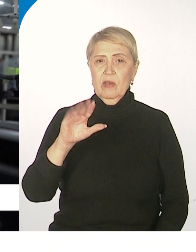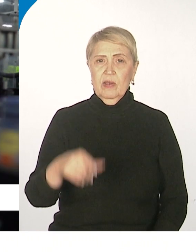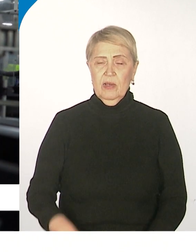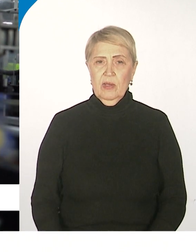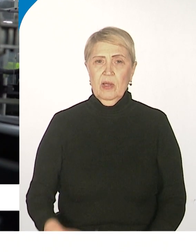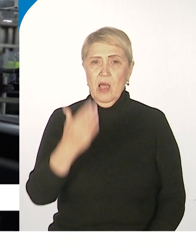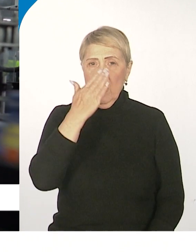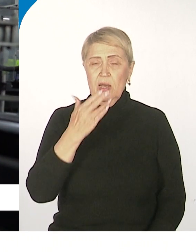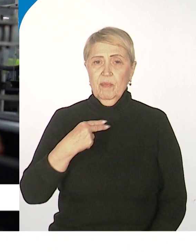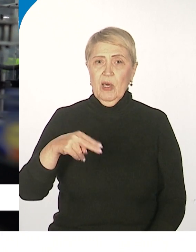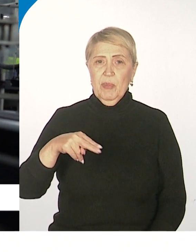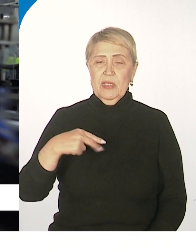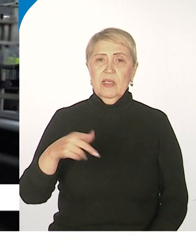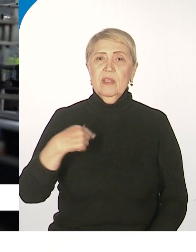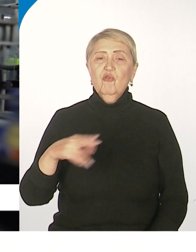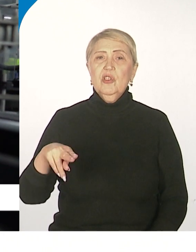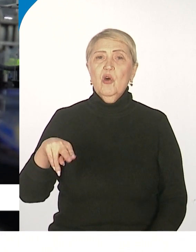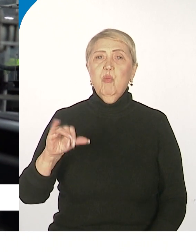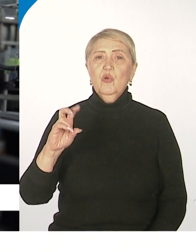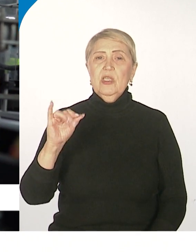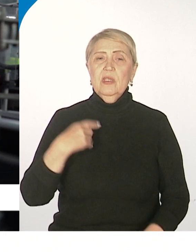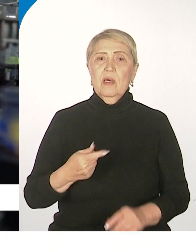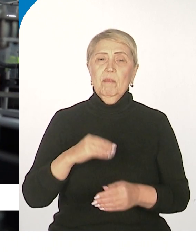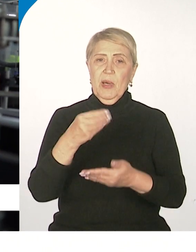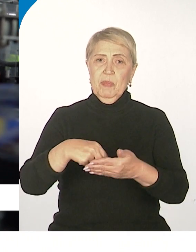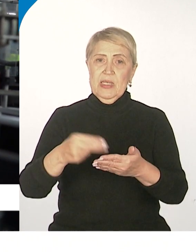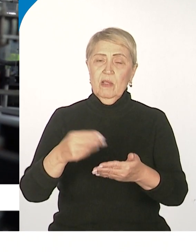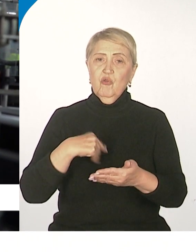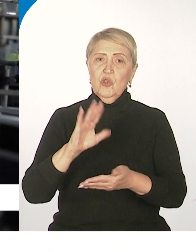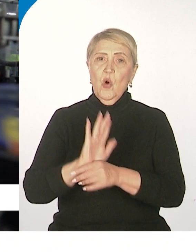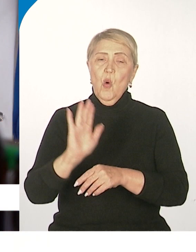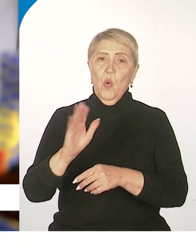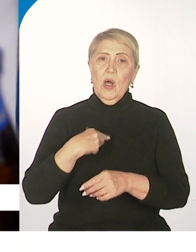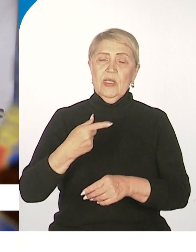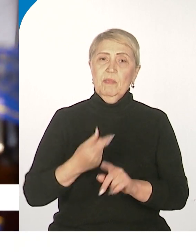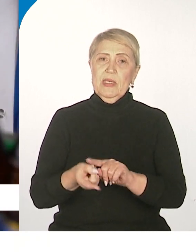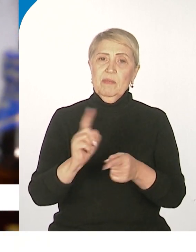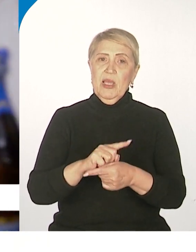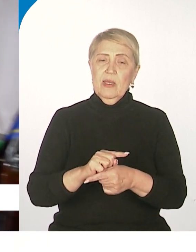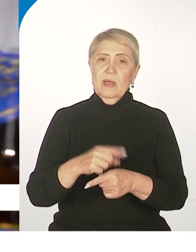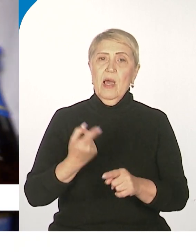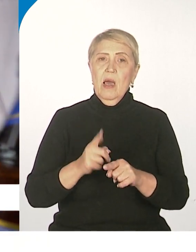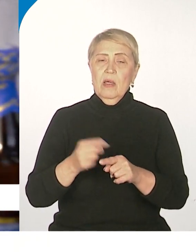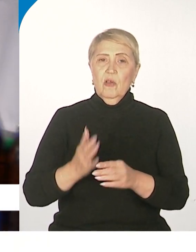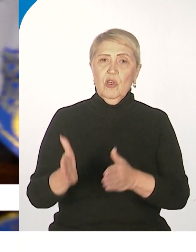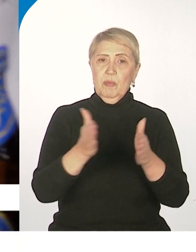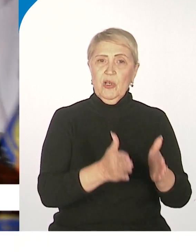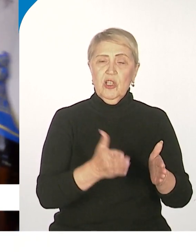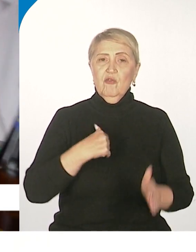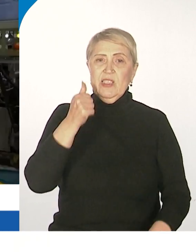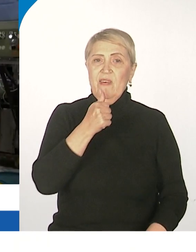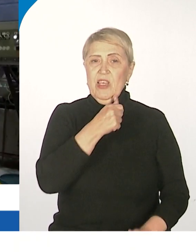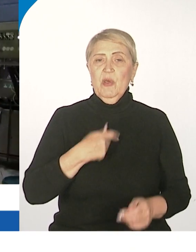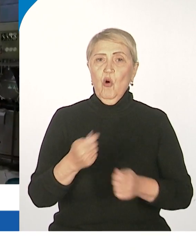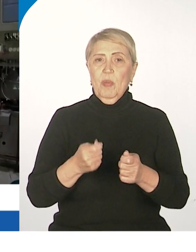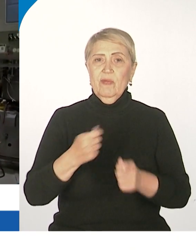Летом президент Владимир Путин подписал указ о смене руководства предприятия. Так, доля датской компании Карлсберг перешла во временное управление